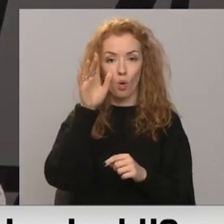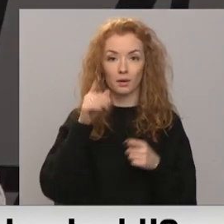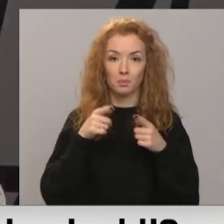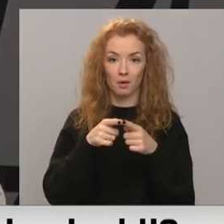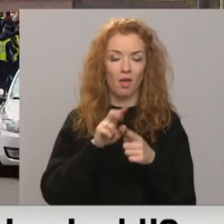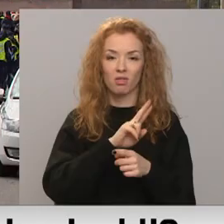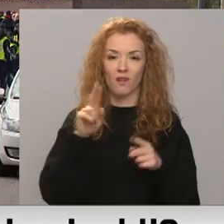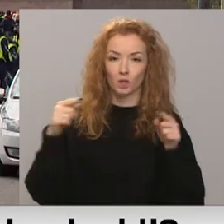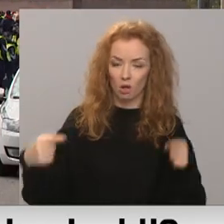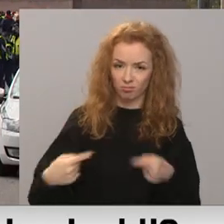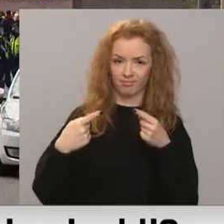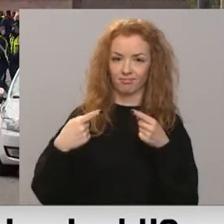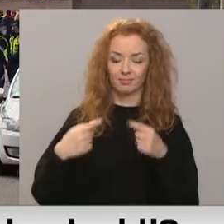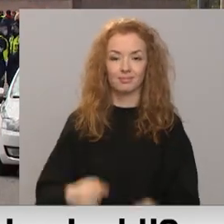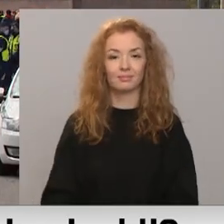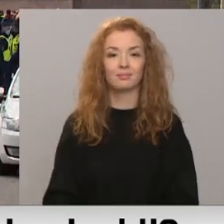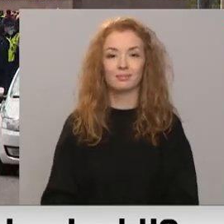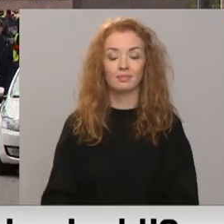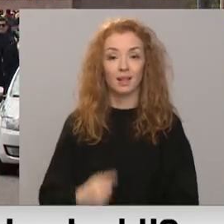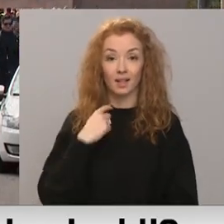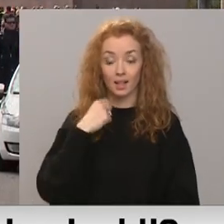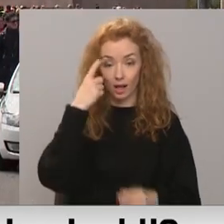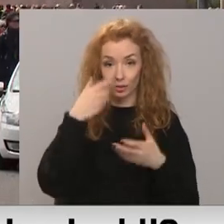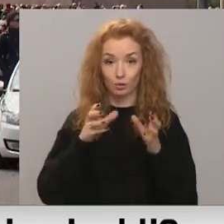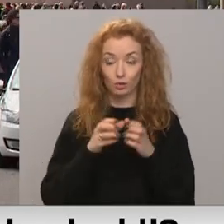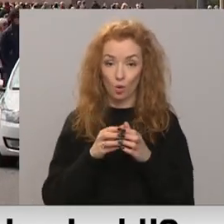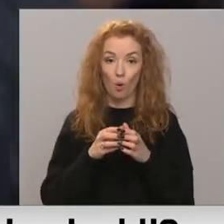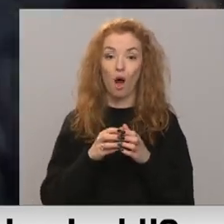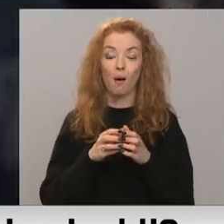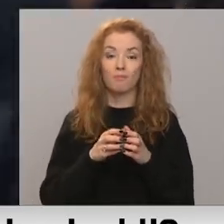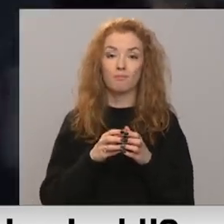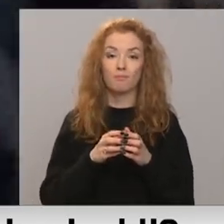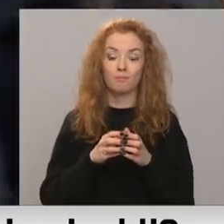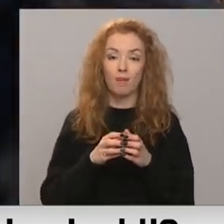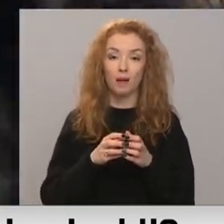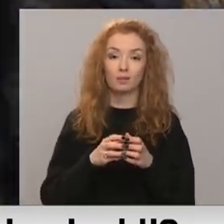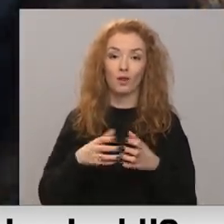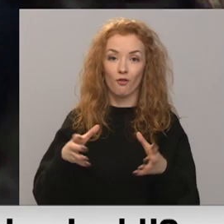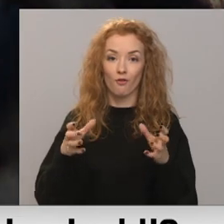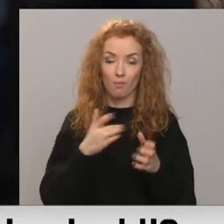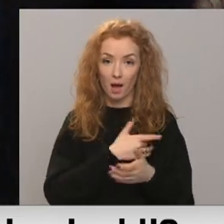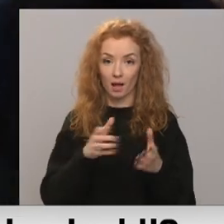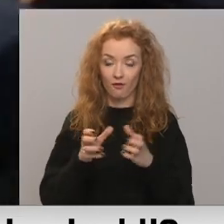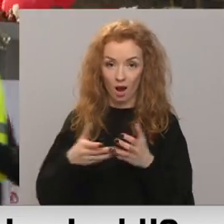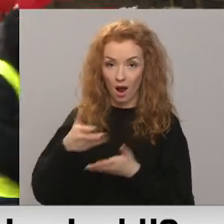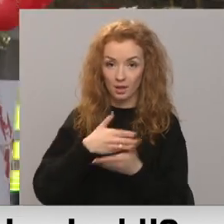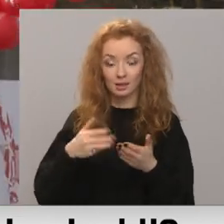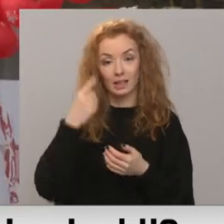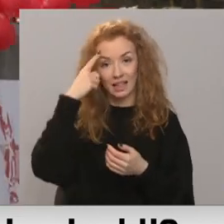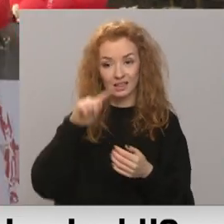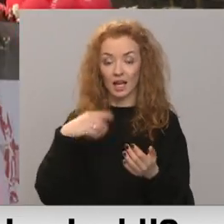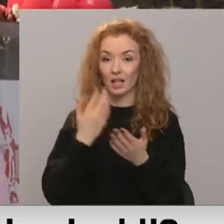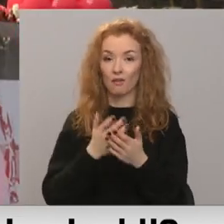nevis konfrontācijā. Rīgas Domē Nacionālās apvienības un reģiona apvienības frakcija sol ar savu iniciatīvu par